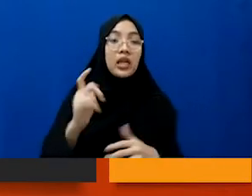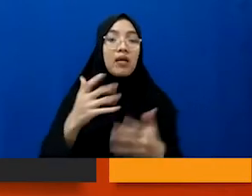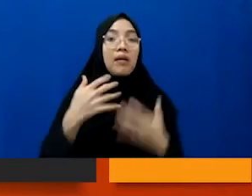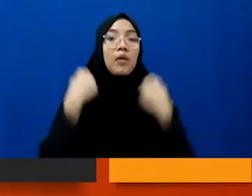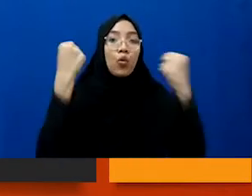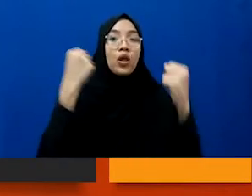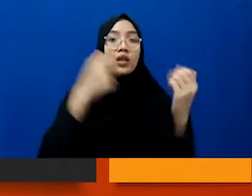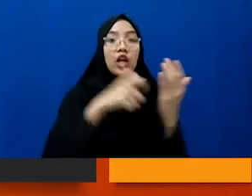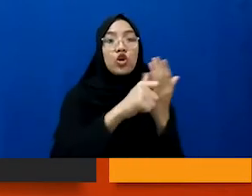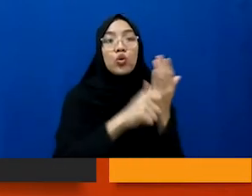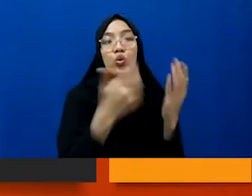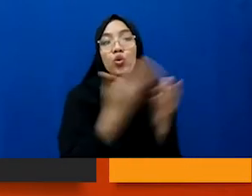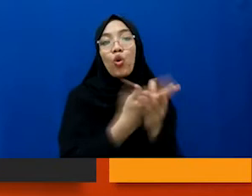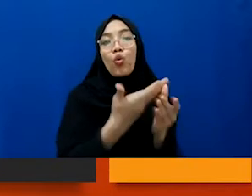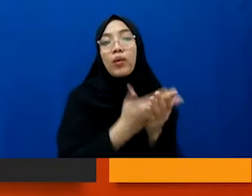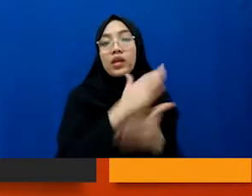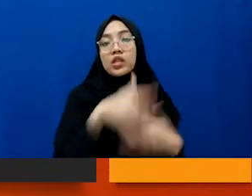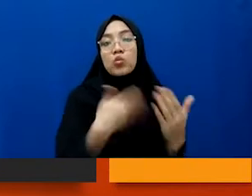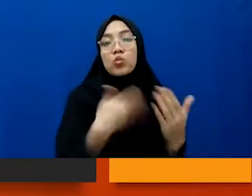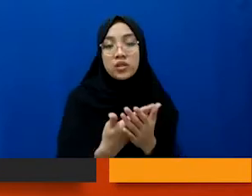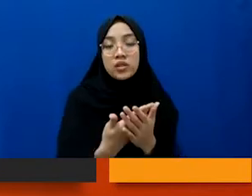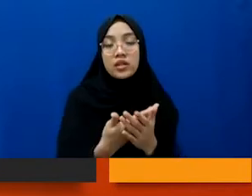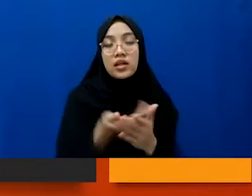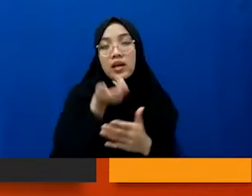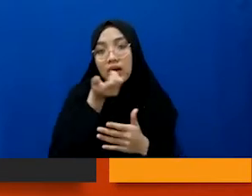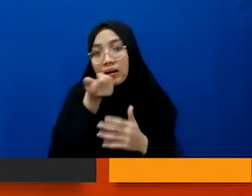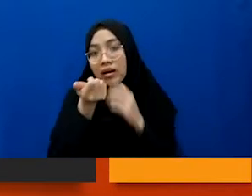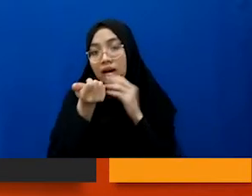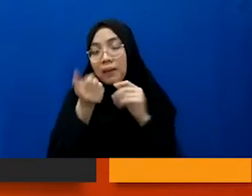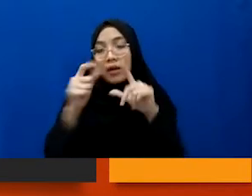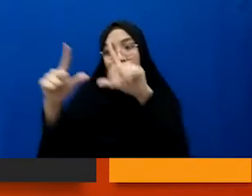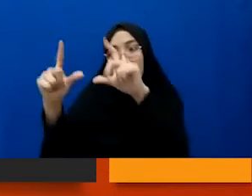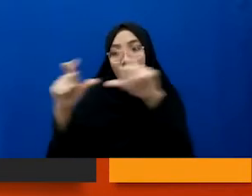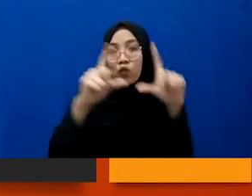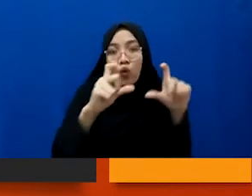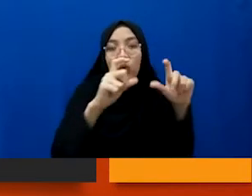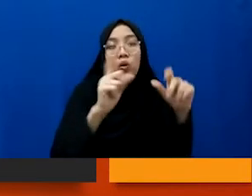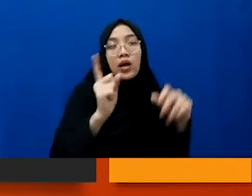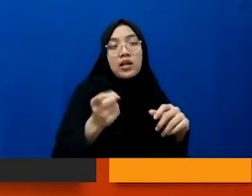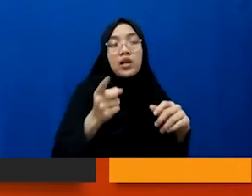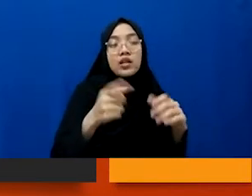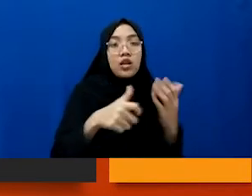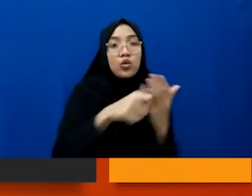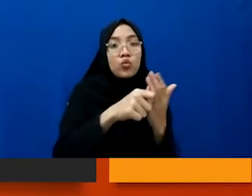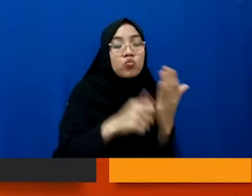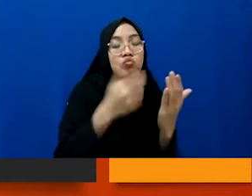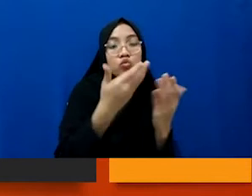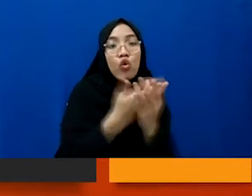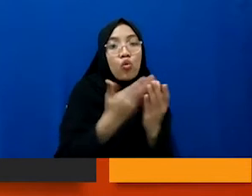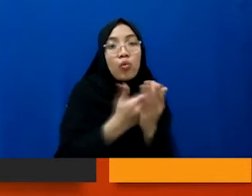dokumen-dokumen tadi ada rekamannya ada fotonya ada dokumen-dokumen yang lain